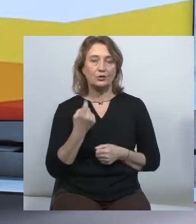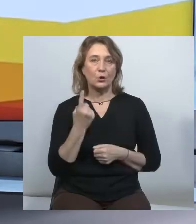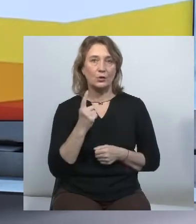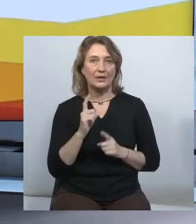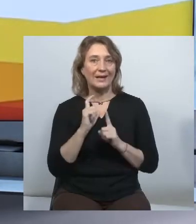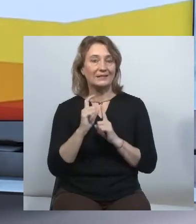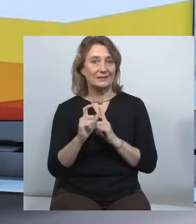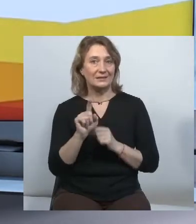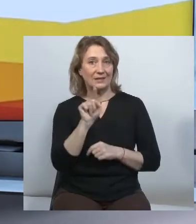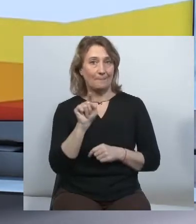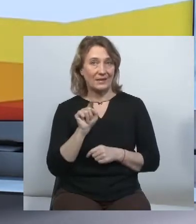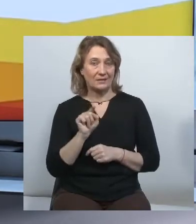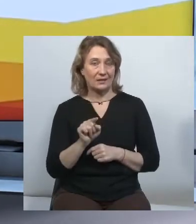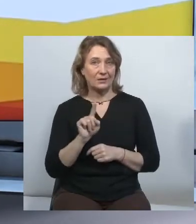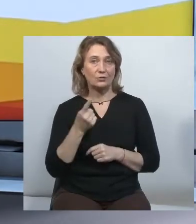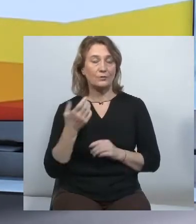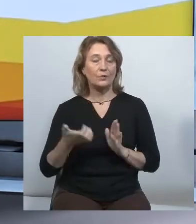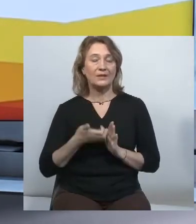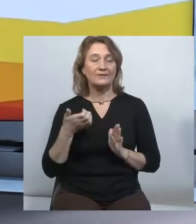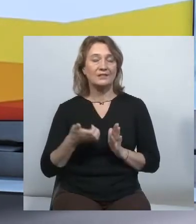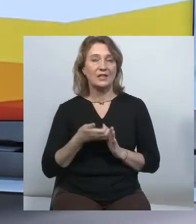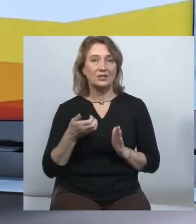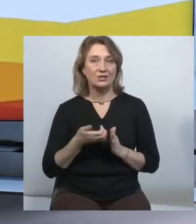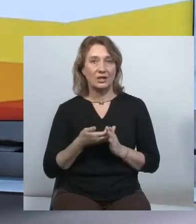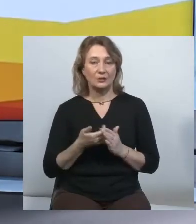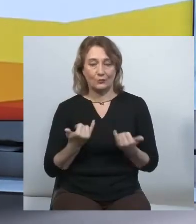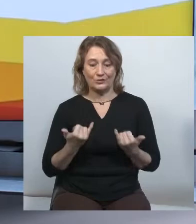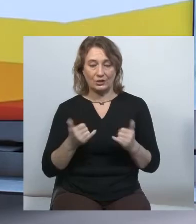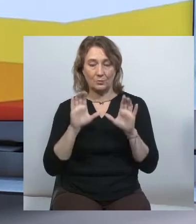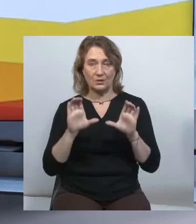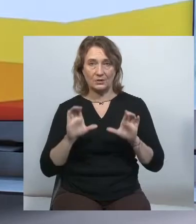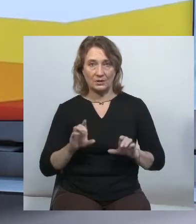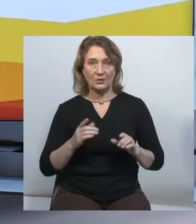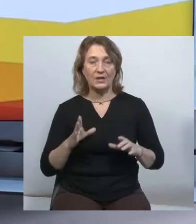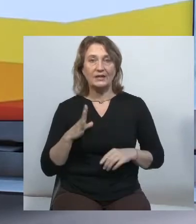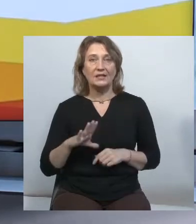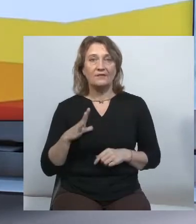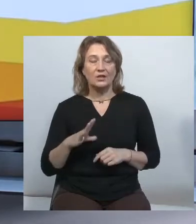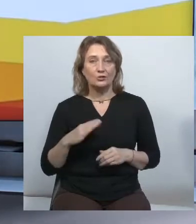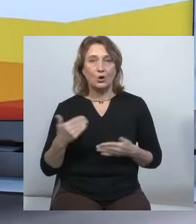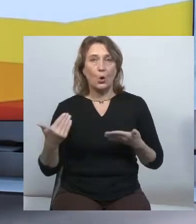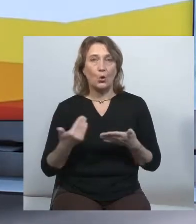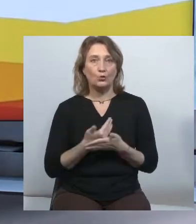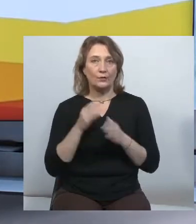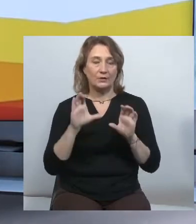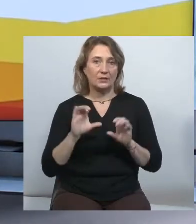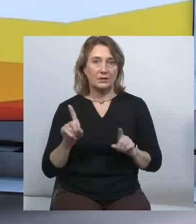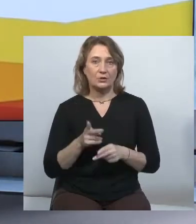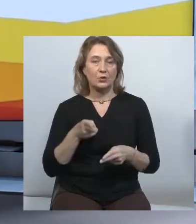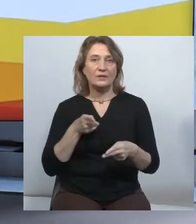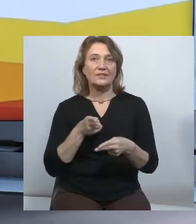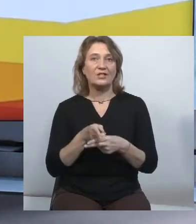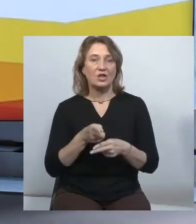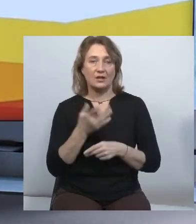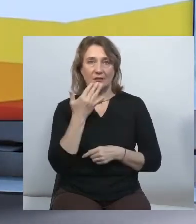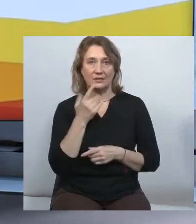запитання одразу, а чого ж не вистачає в чинному законі про медіа, для чого оновлювати законодавство, що заважає Національній раді